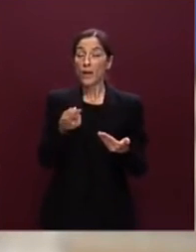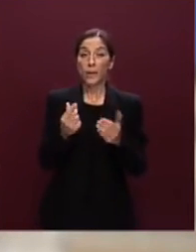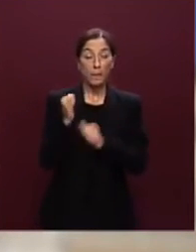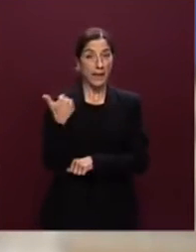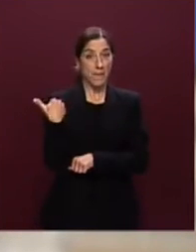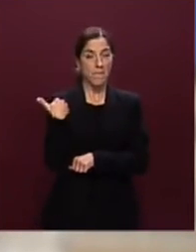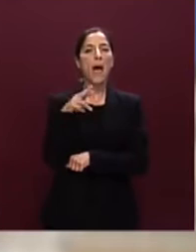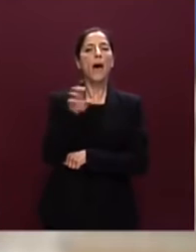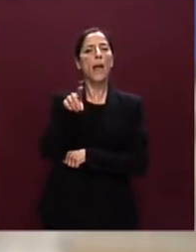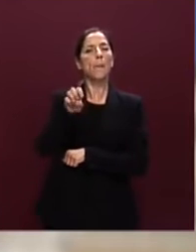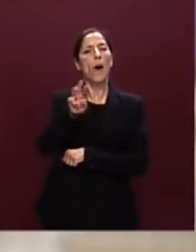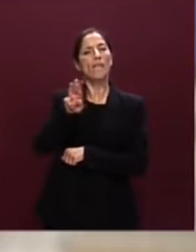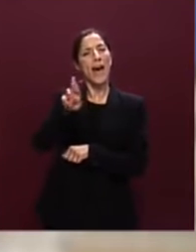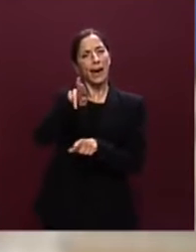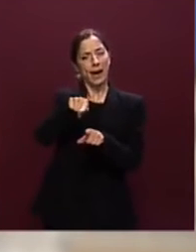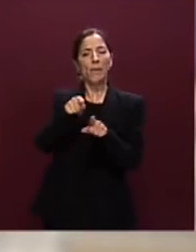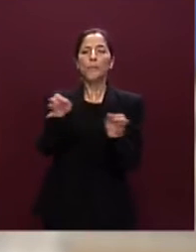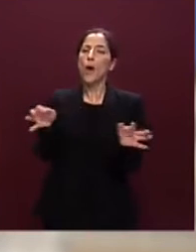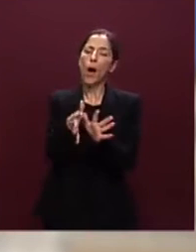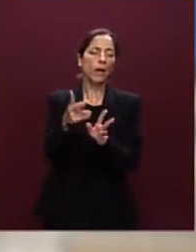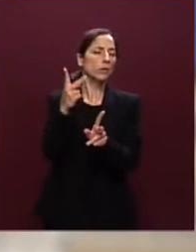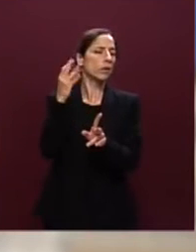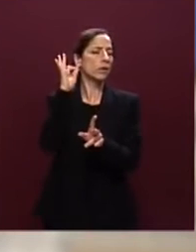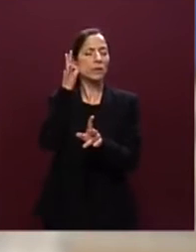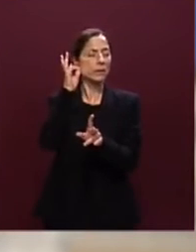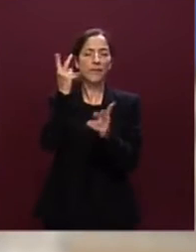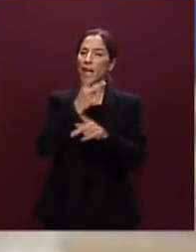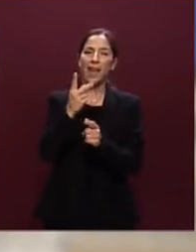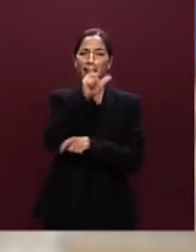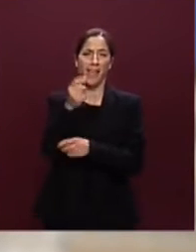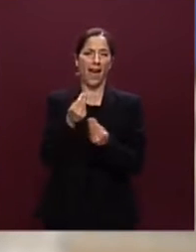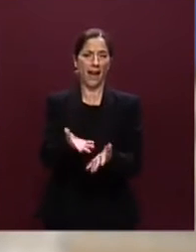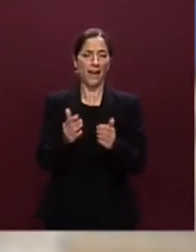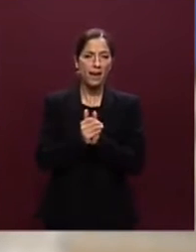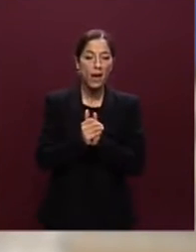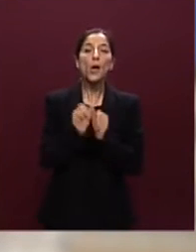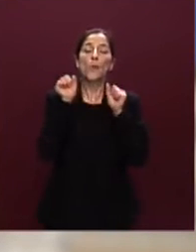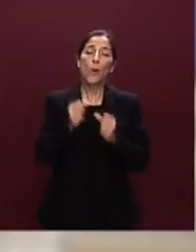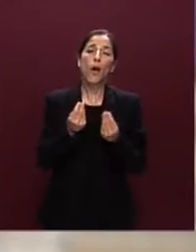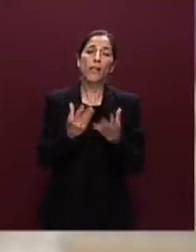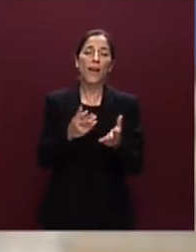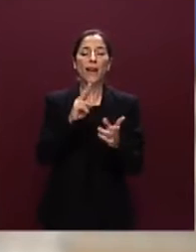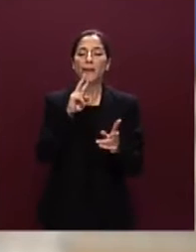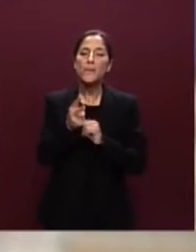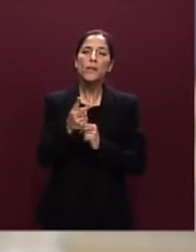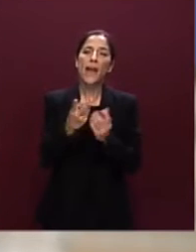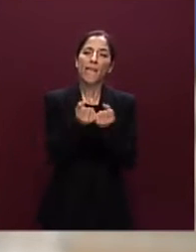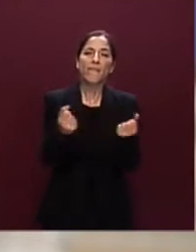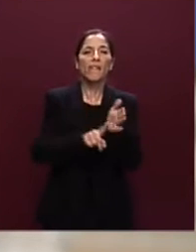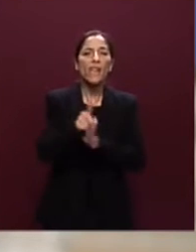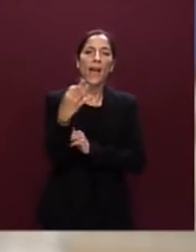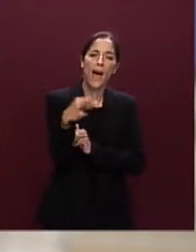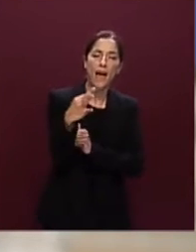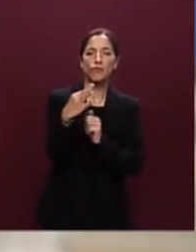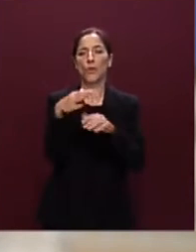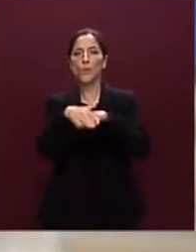Repower rappresenta un'occasione vera per il nostro Paese perché può dare una risposta in termini di efficacia e di efficienza